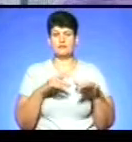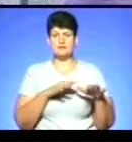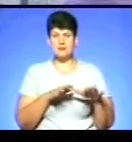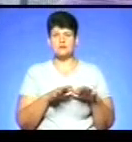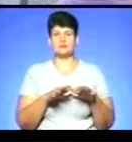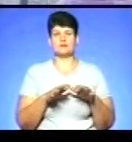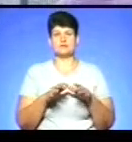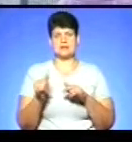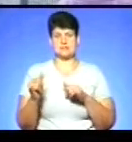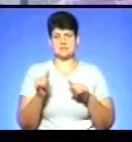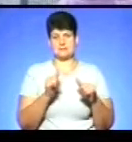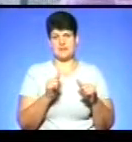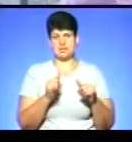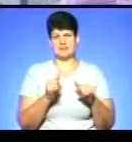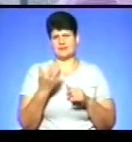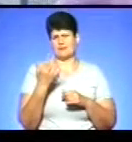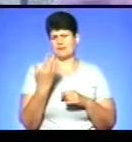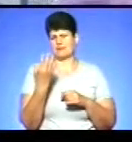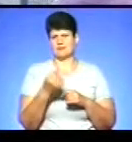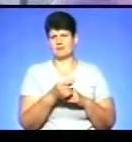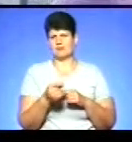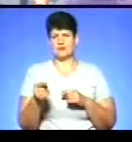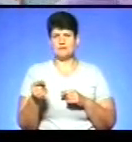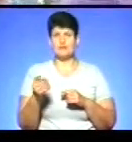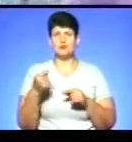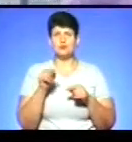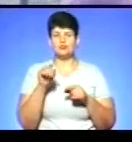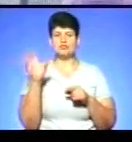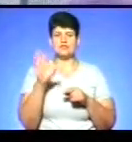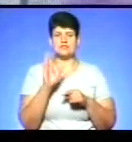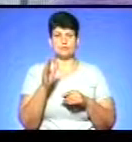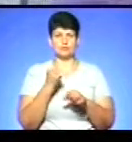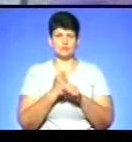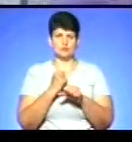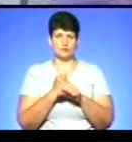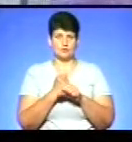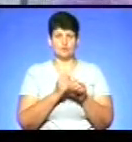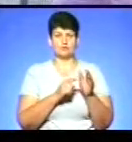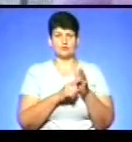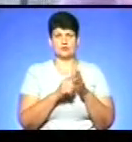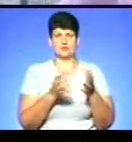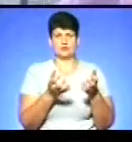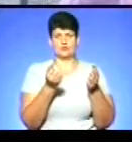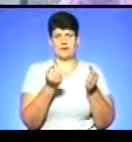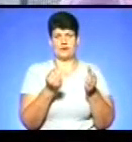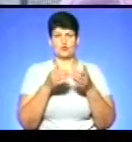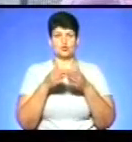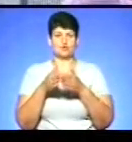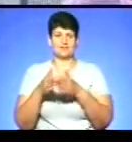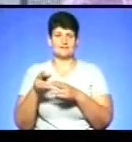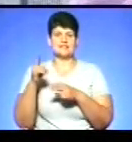-моторного спорту забезпечить буквально за кілька днів. І тут все буде вже встановлено, починаючи від боїв, рятувальних човнів і